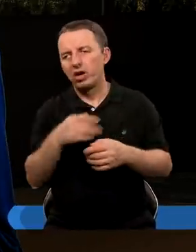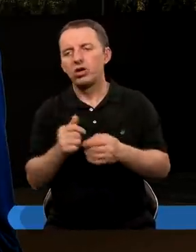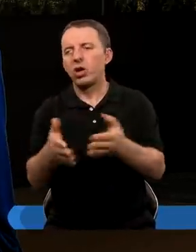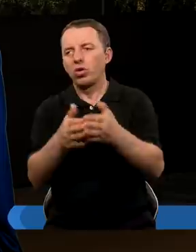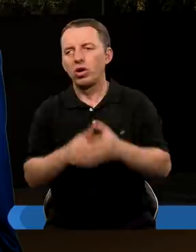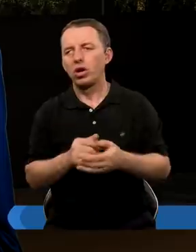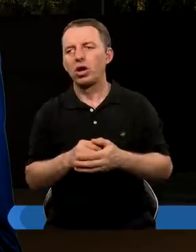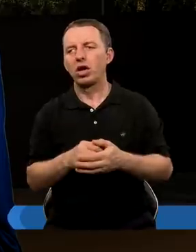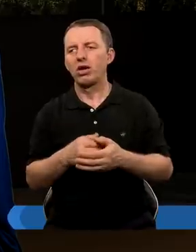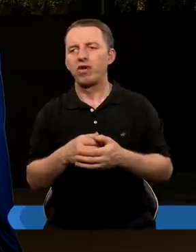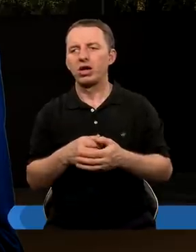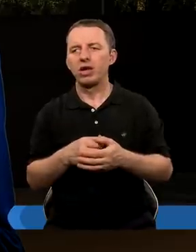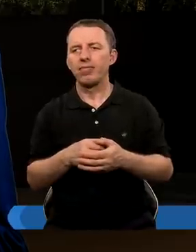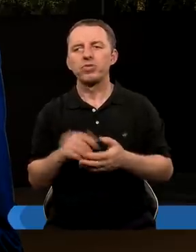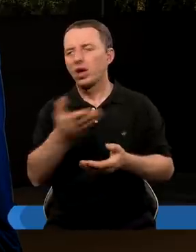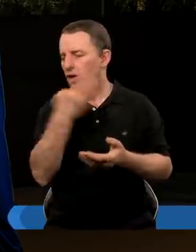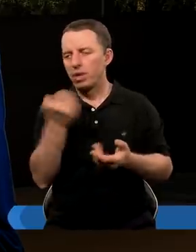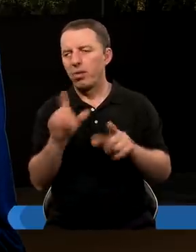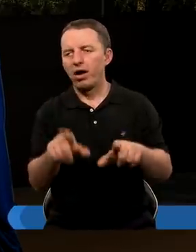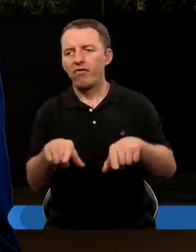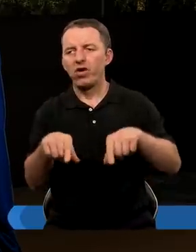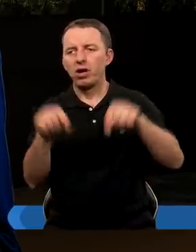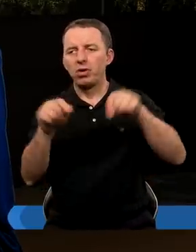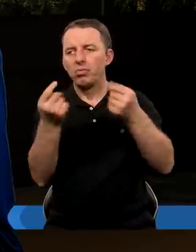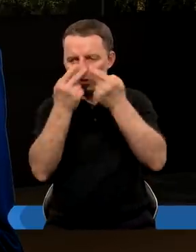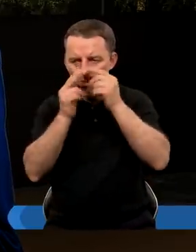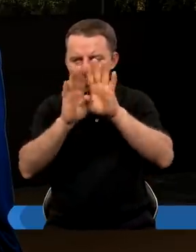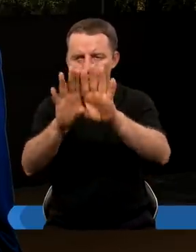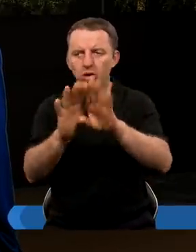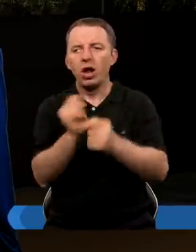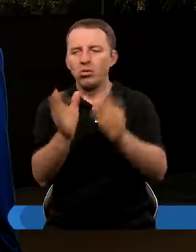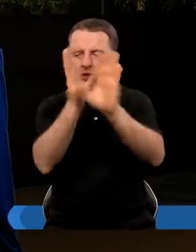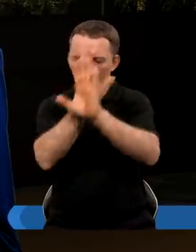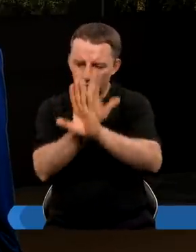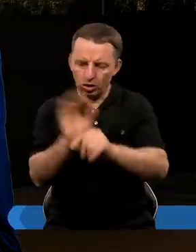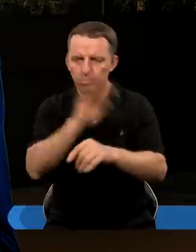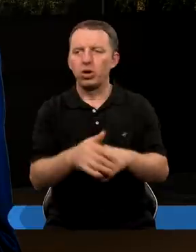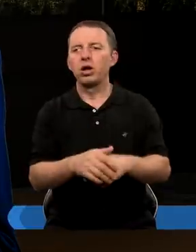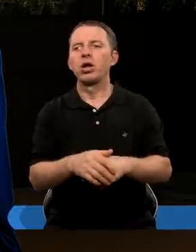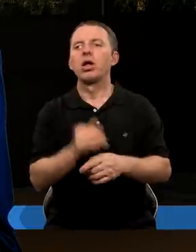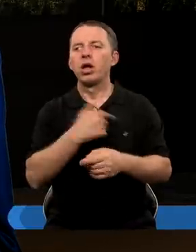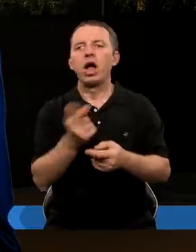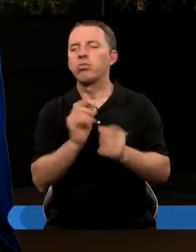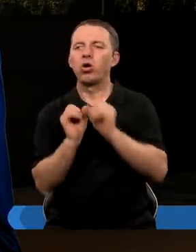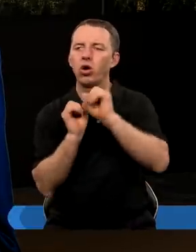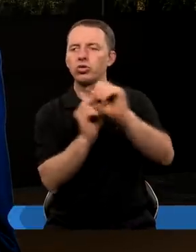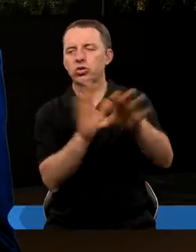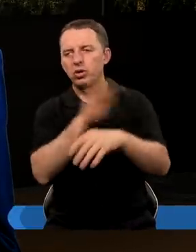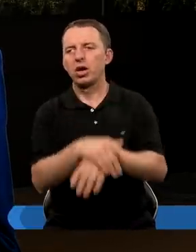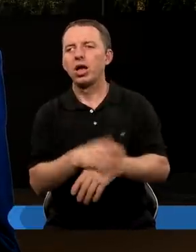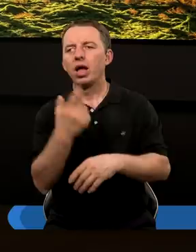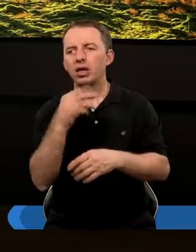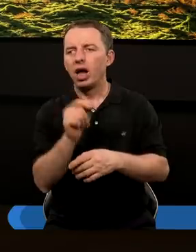się czasami ochować. Tym bardziej, kiedy nie ma wyboru. Musimy pokazać albo będziemy czcili Boga, bo się od Niego odwrócimy.